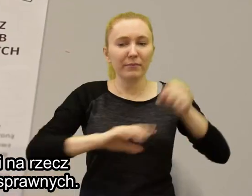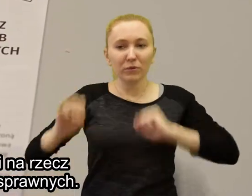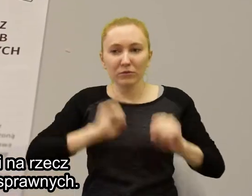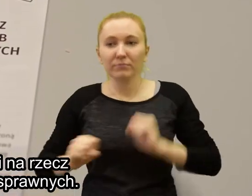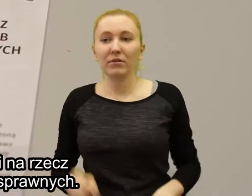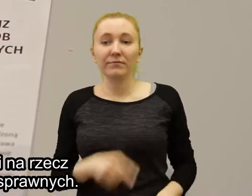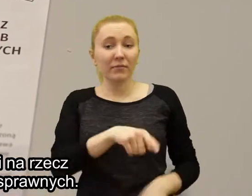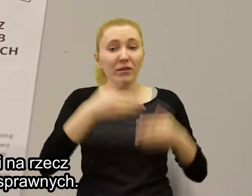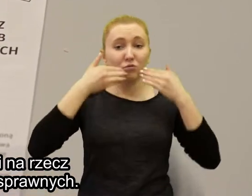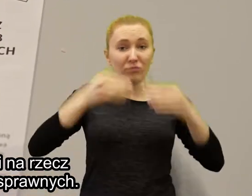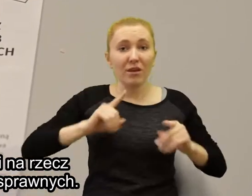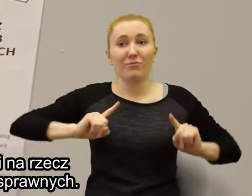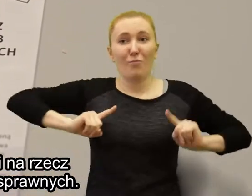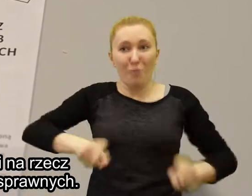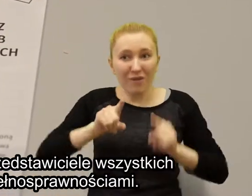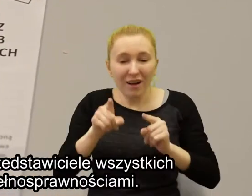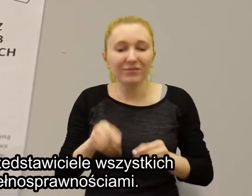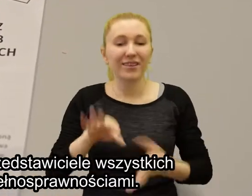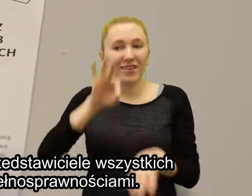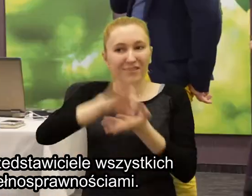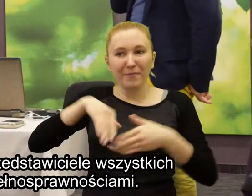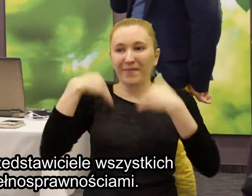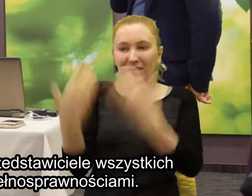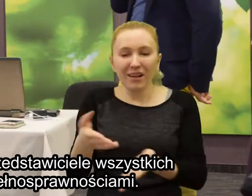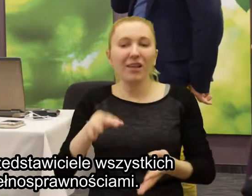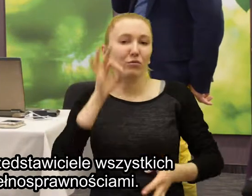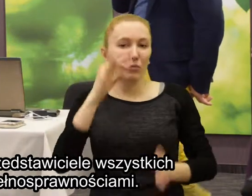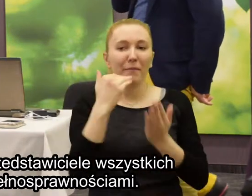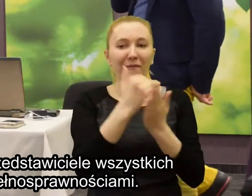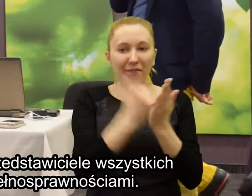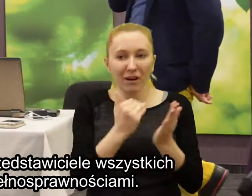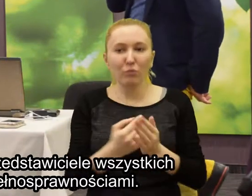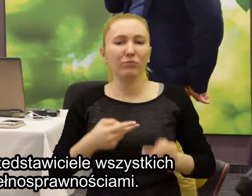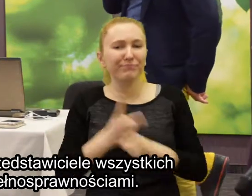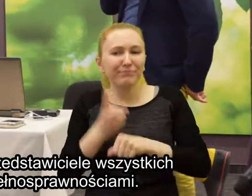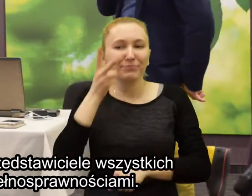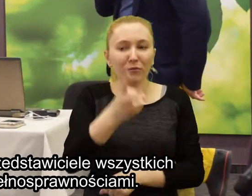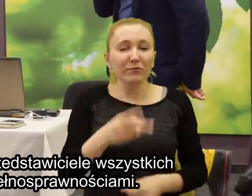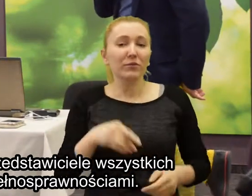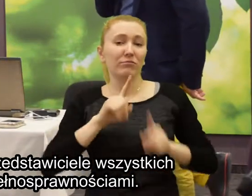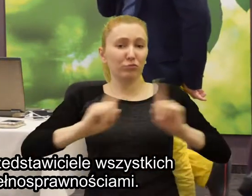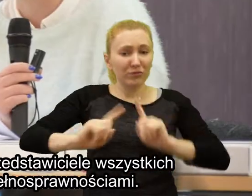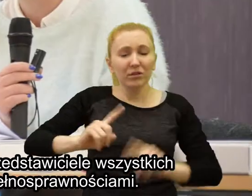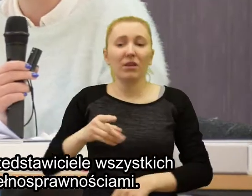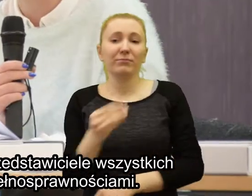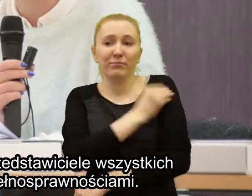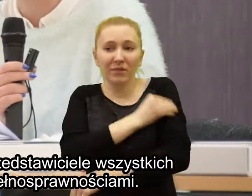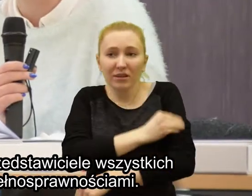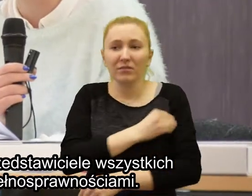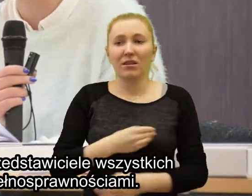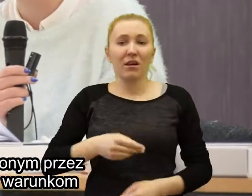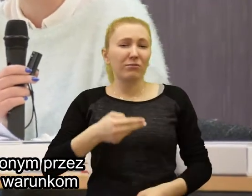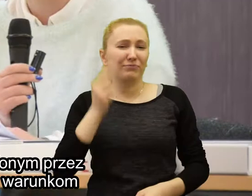działającymi na rzecz osób niepełnosprawnych. Na debatach obecni byli przedstawiciele wszystkich środowisk osób z